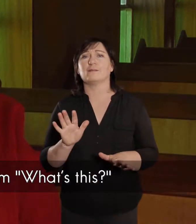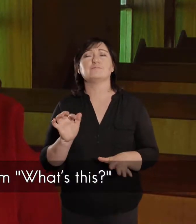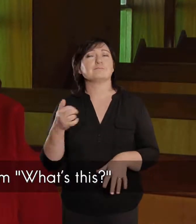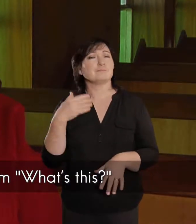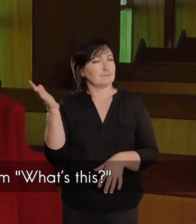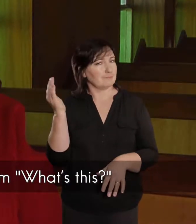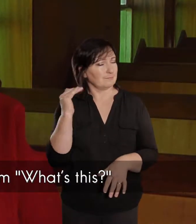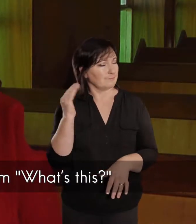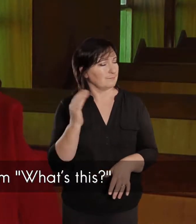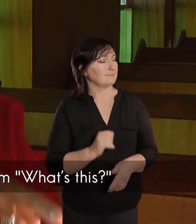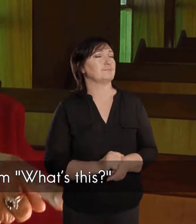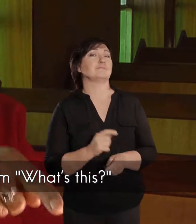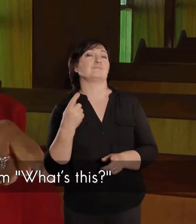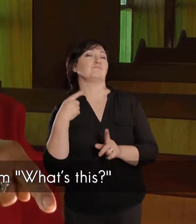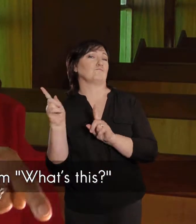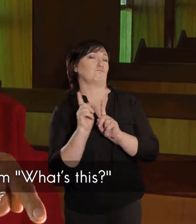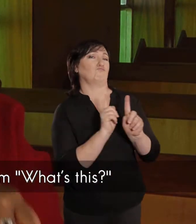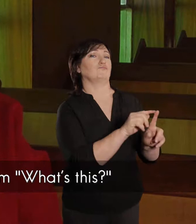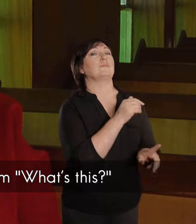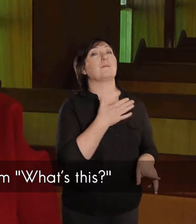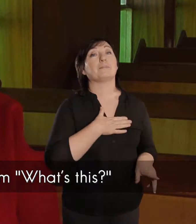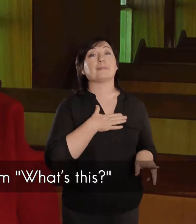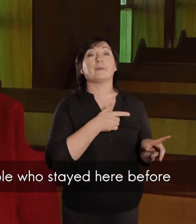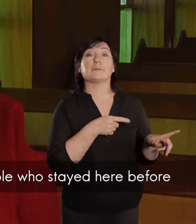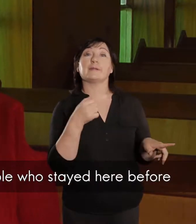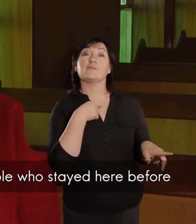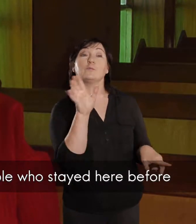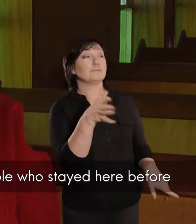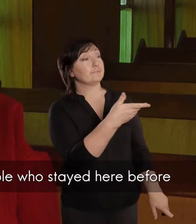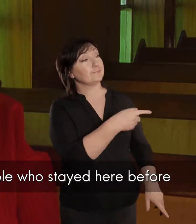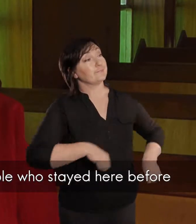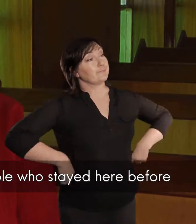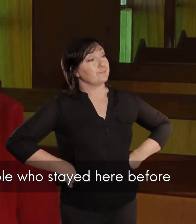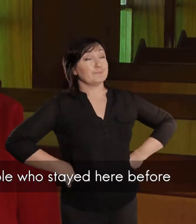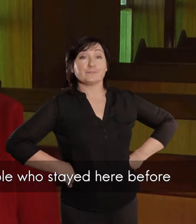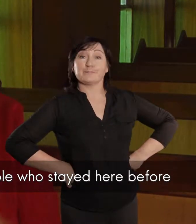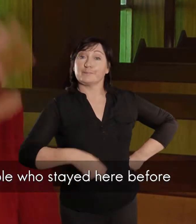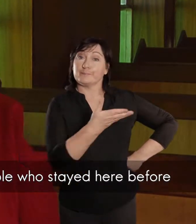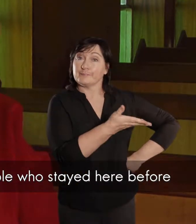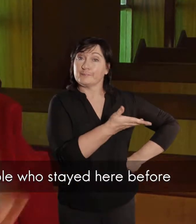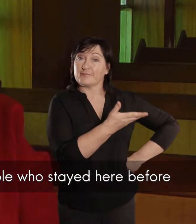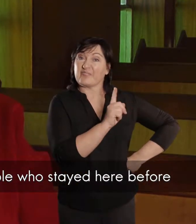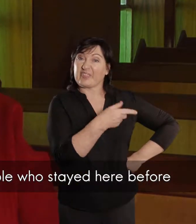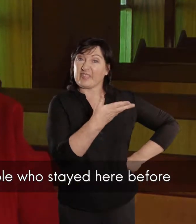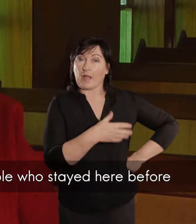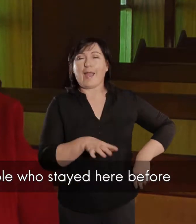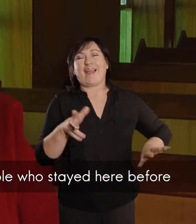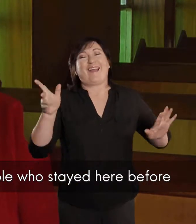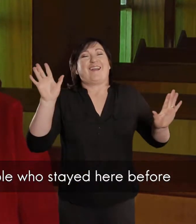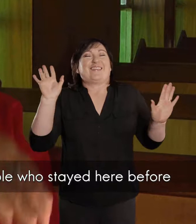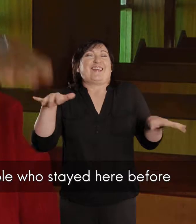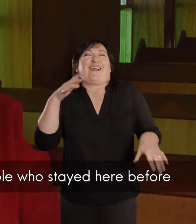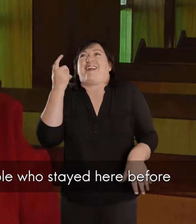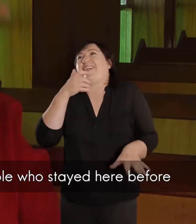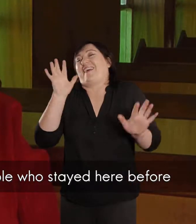badkamer, ek sê, wat is dit, hy raak so lekker aan die lach, hy sê, nie man, vip, sê hy man, daar